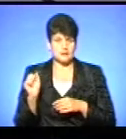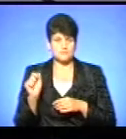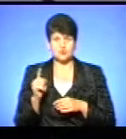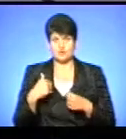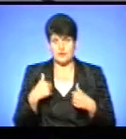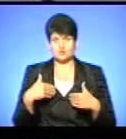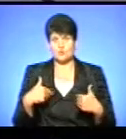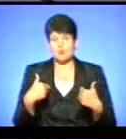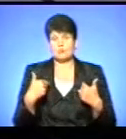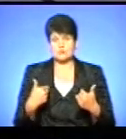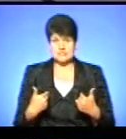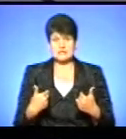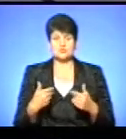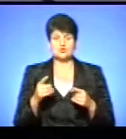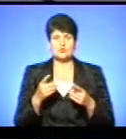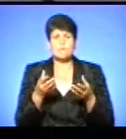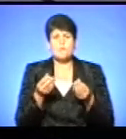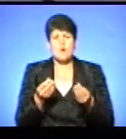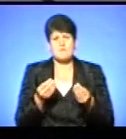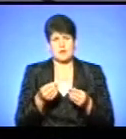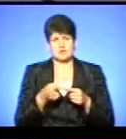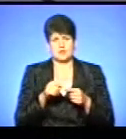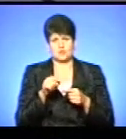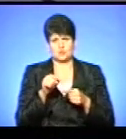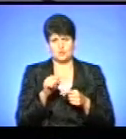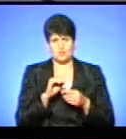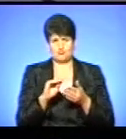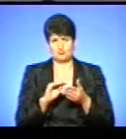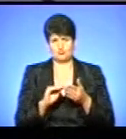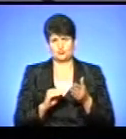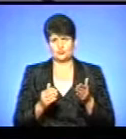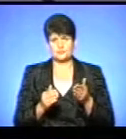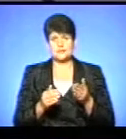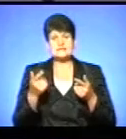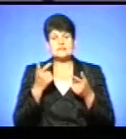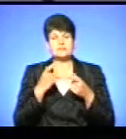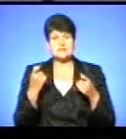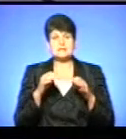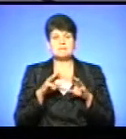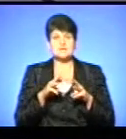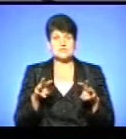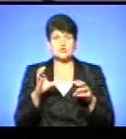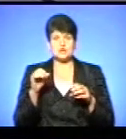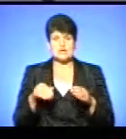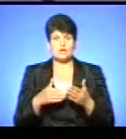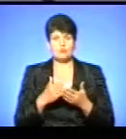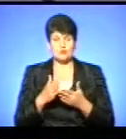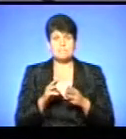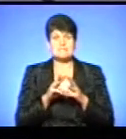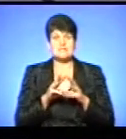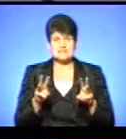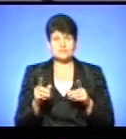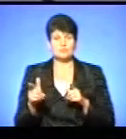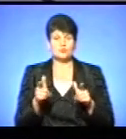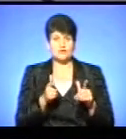нашої пропозиції, щодо пом'якшення цього пункту. І за інформацією Міністерства соціальної політики, Міністерство